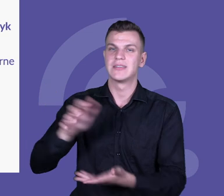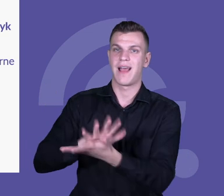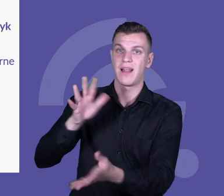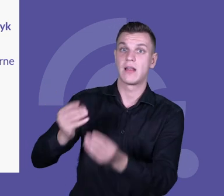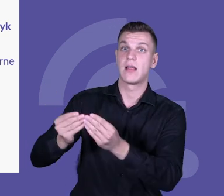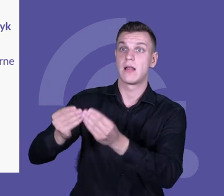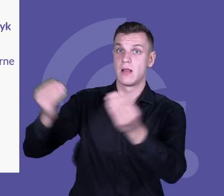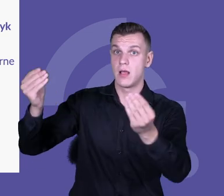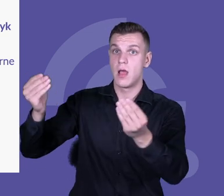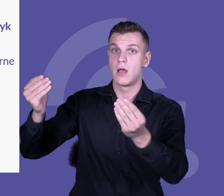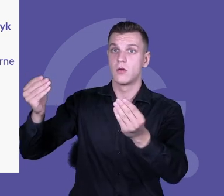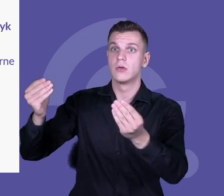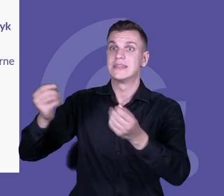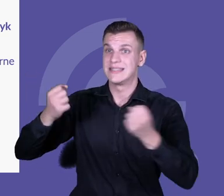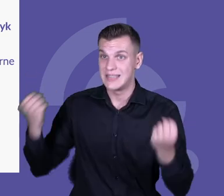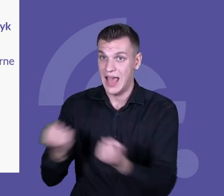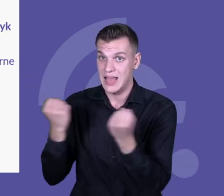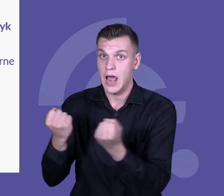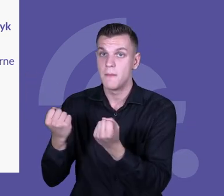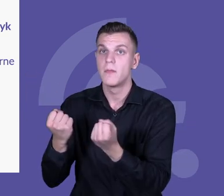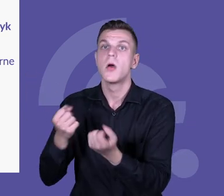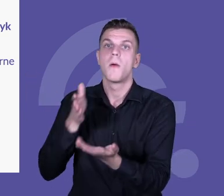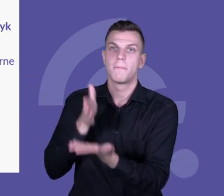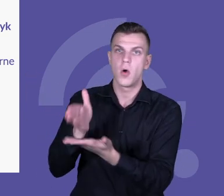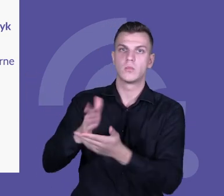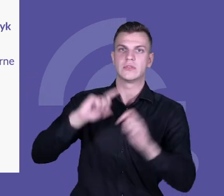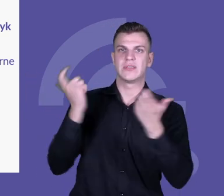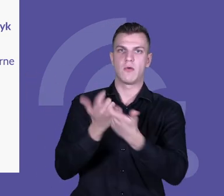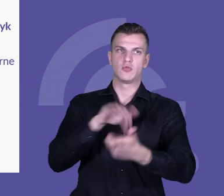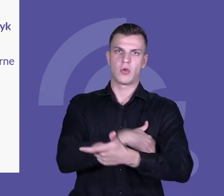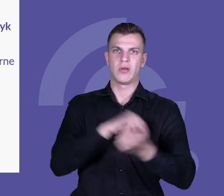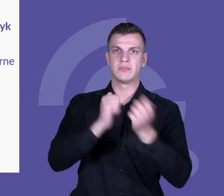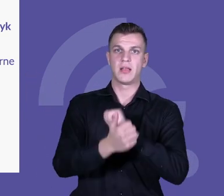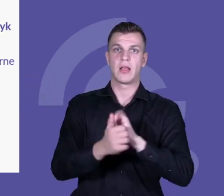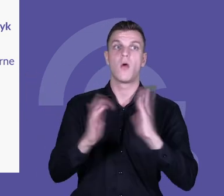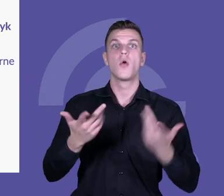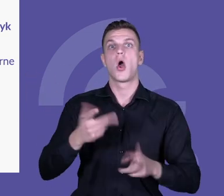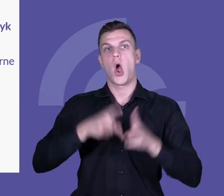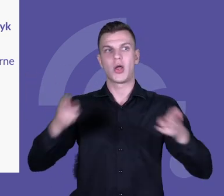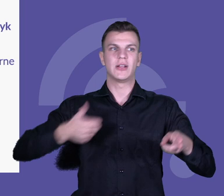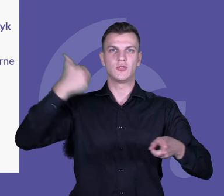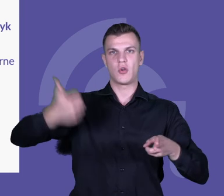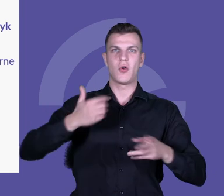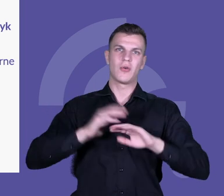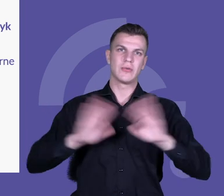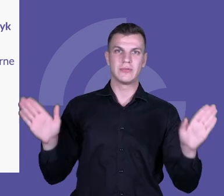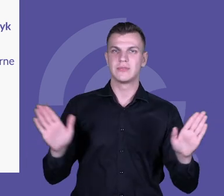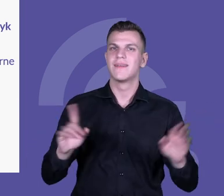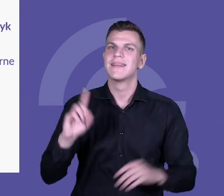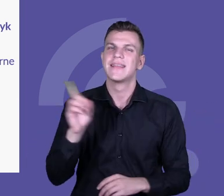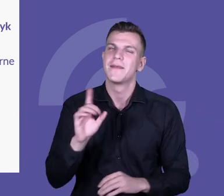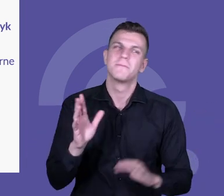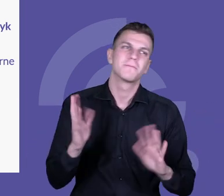dźwignią do zmiany kultury całej szkoły. To nie jest proces, który wydarza się przez rok, ale to jest proces, który może być zainicjowany